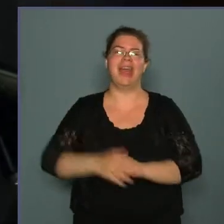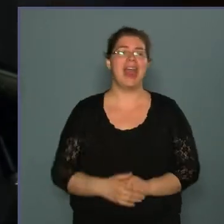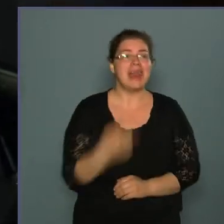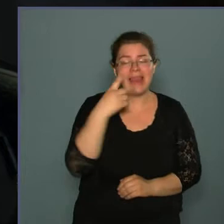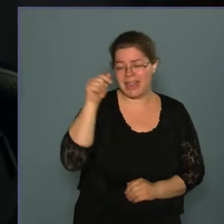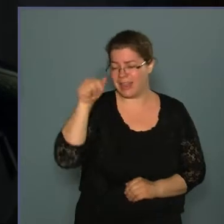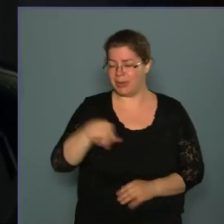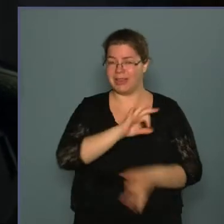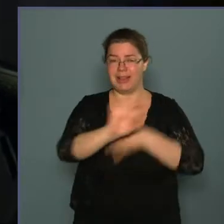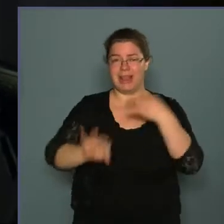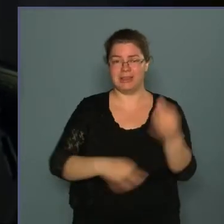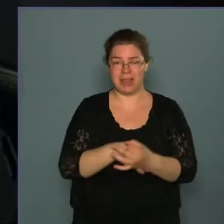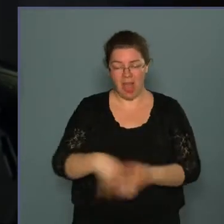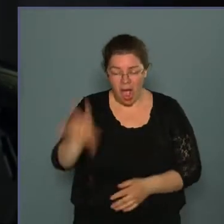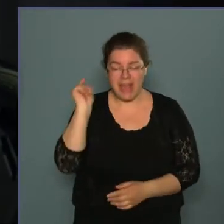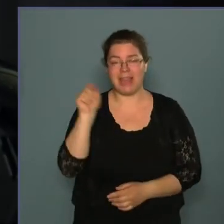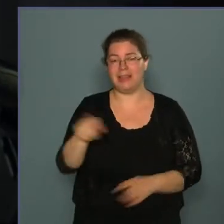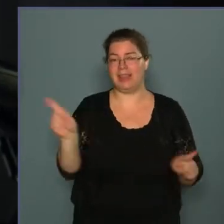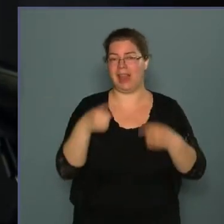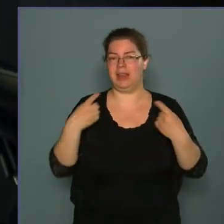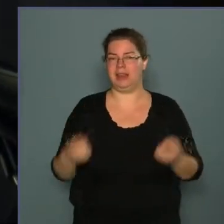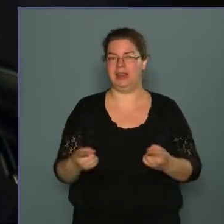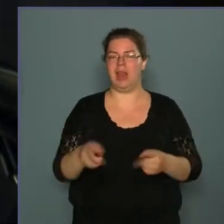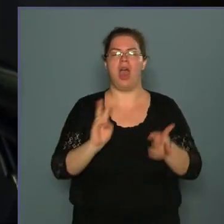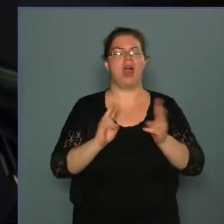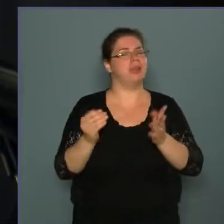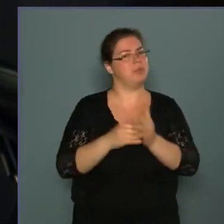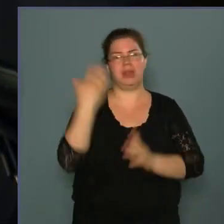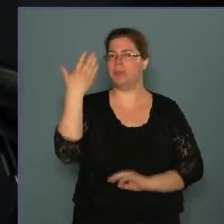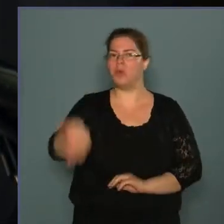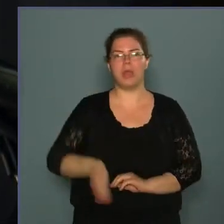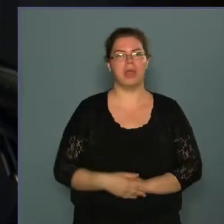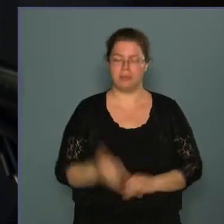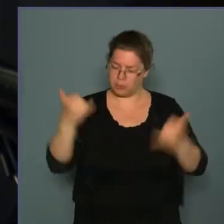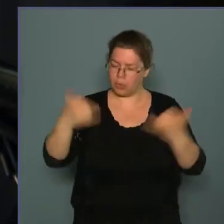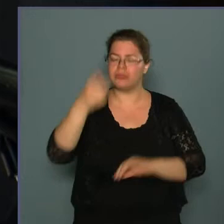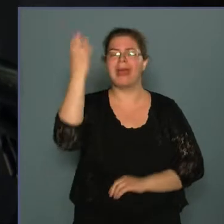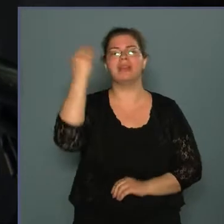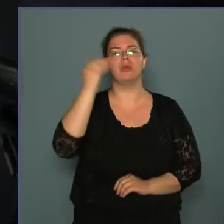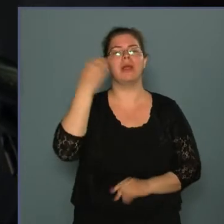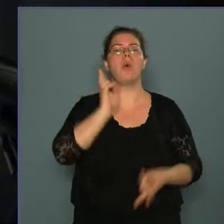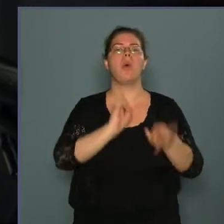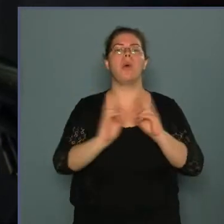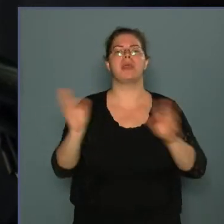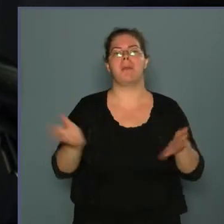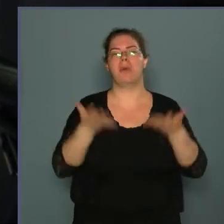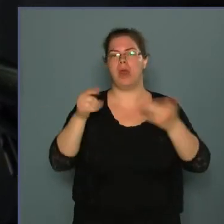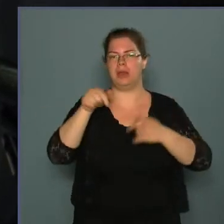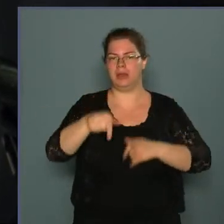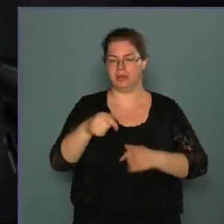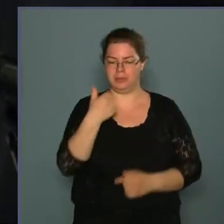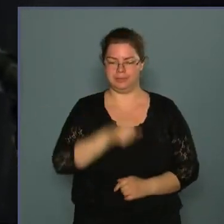Látjátok ezt a táncot, halljátok ezenét, akik még nem tudtátok. Most megtanulhatjátok, hogyan mulat a nép.